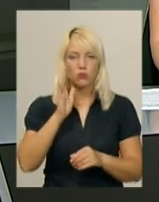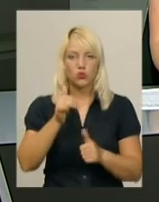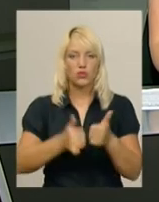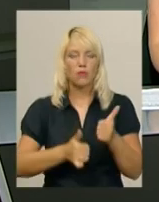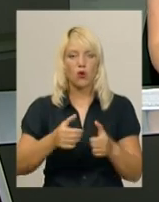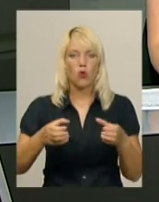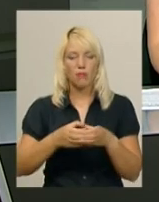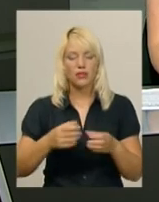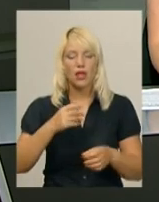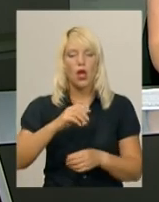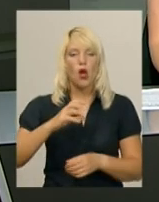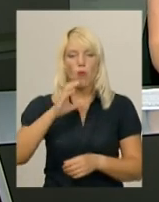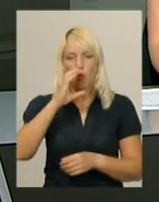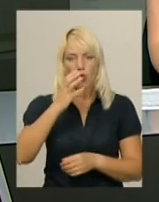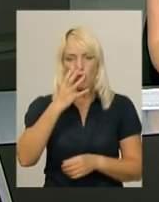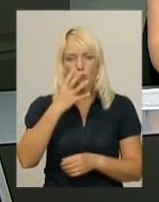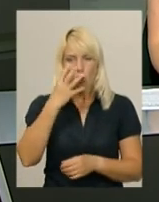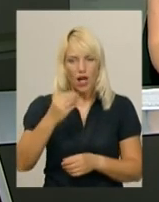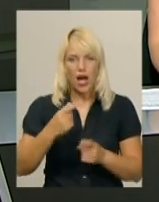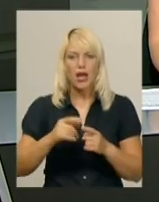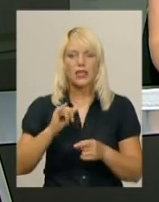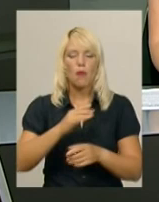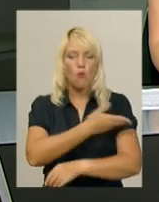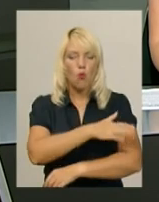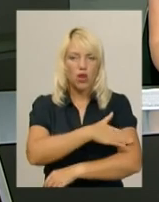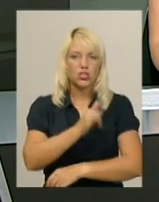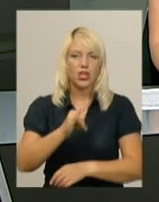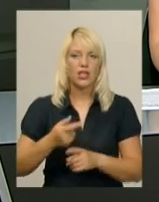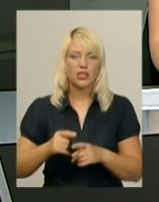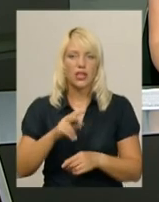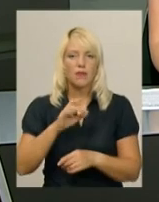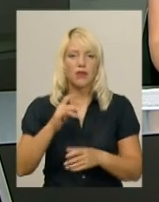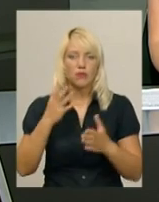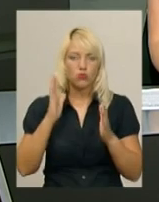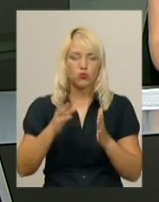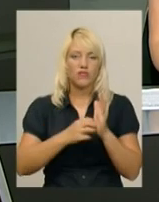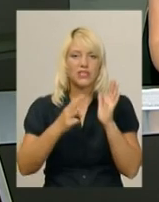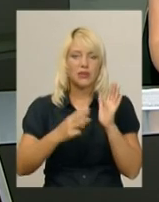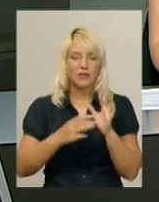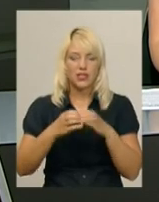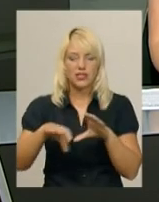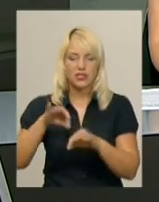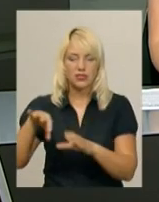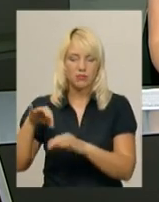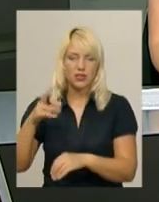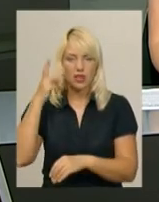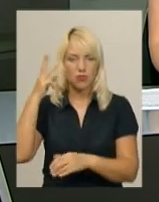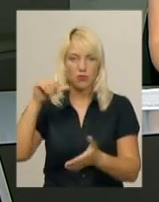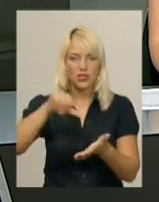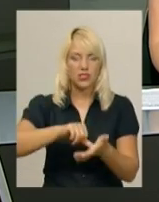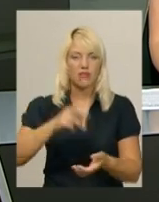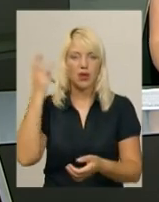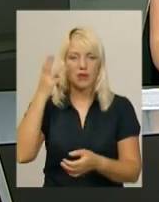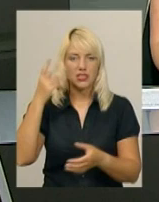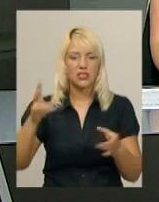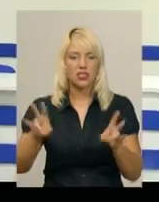команди з Болгарії, Польщі та Прибалтики. Всього на медалі претендуватимуть 18 збірних. Хмельниччину на турніри представить хмельницький клуб